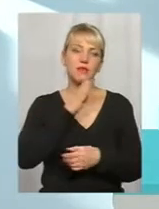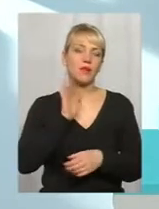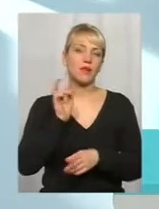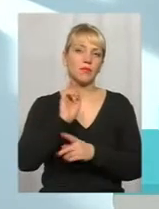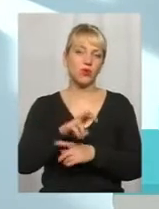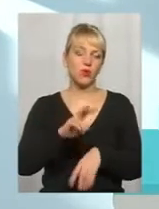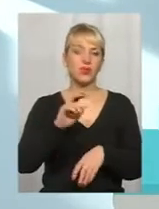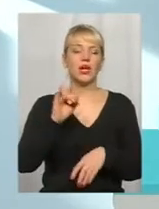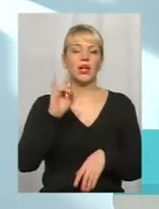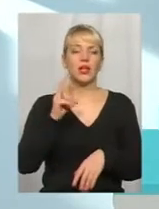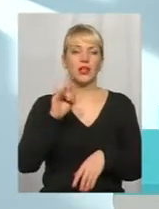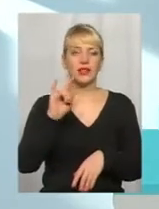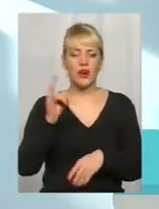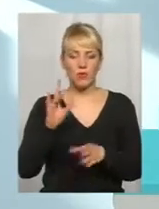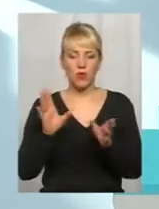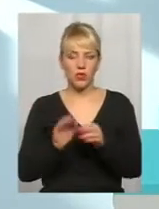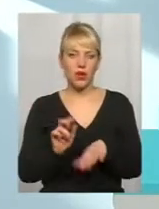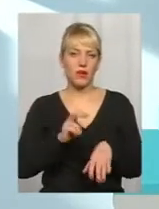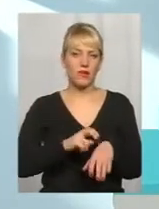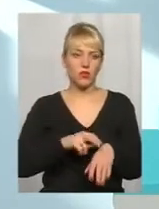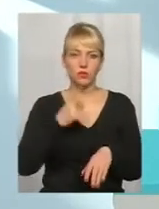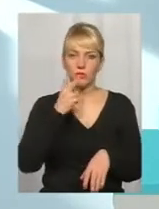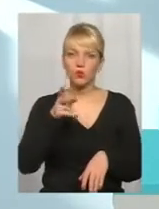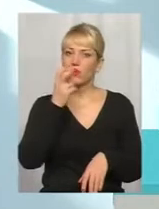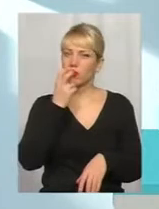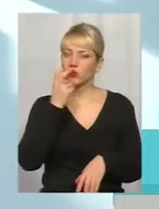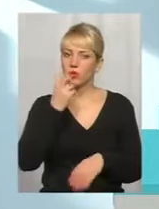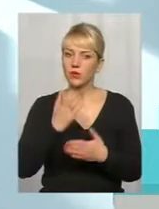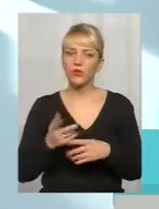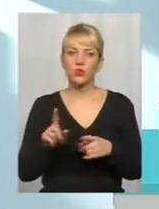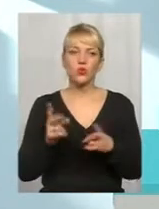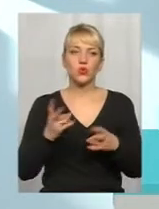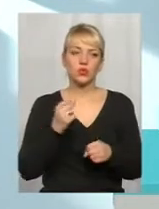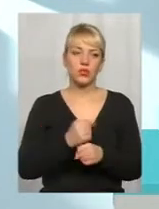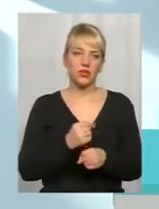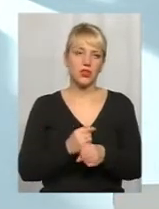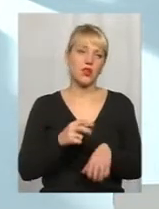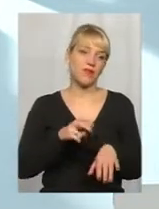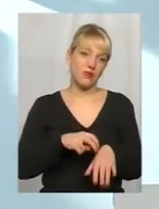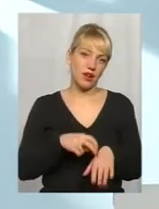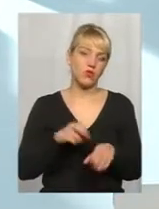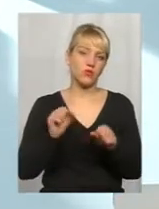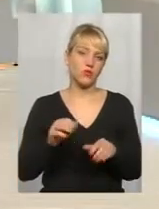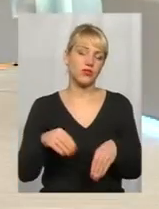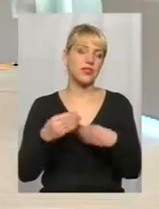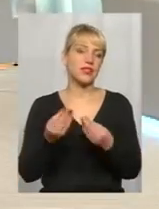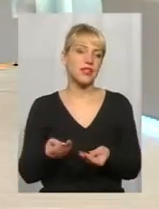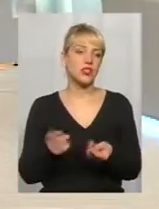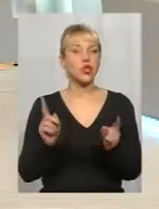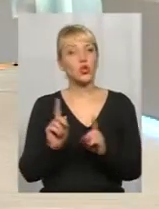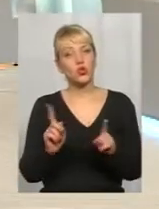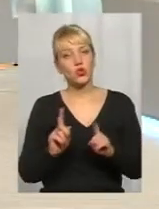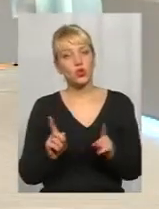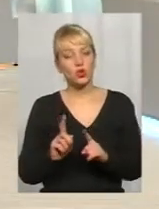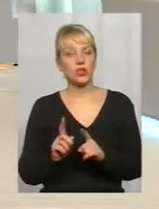ребенком к врачу і говорить, ну посмотрите, у него же сопли, надо же что-то делать, врач, в принципі, може назначить что-то